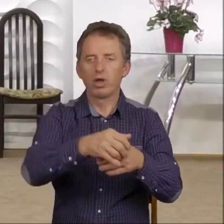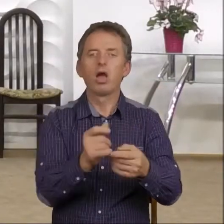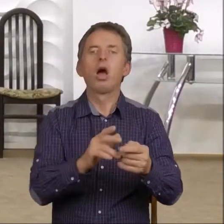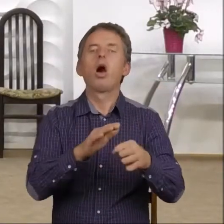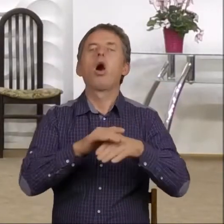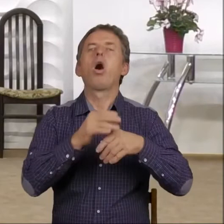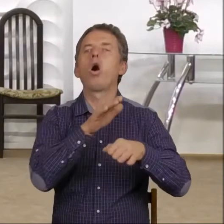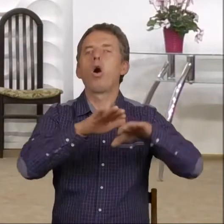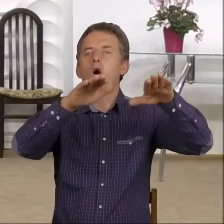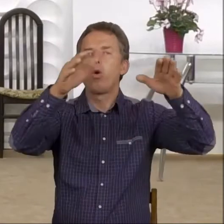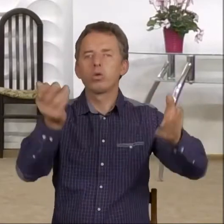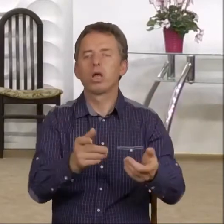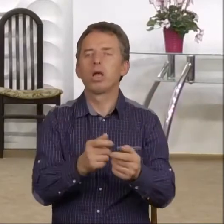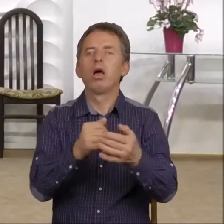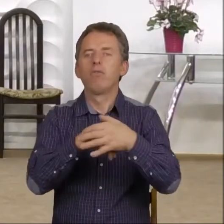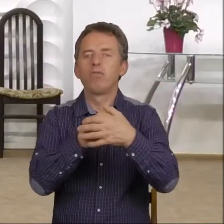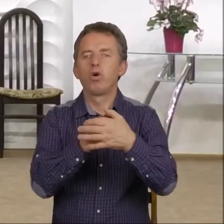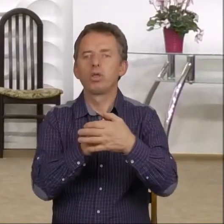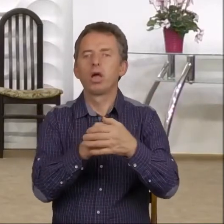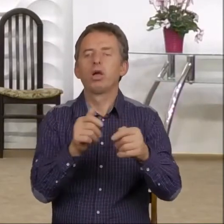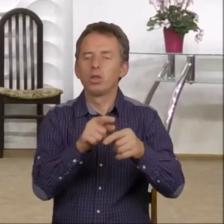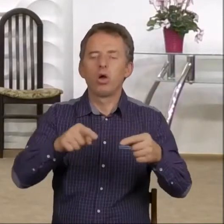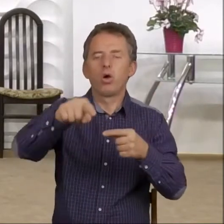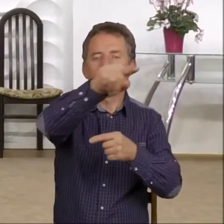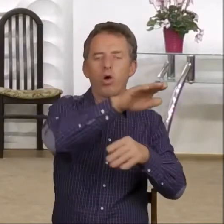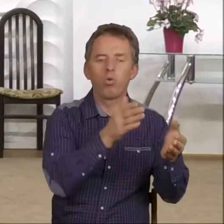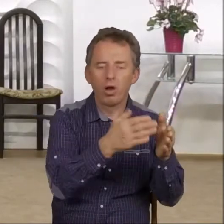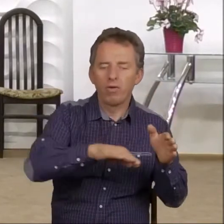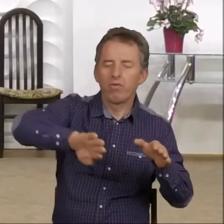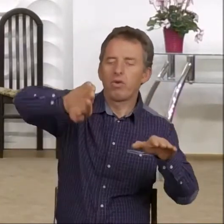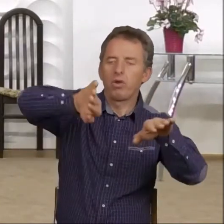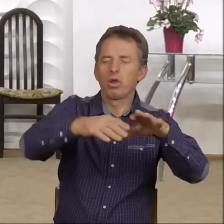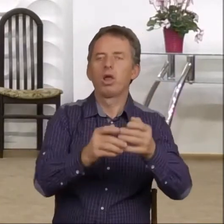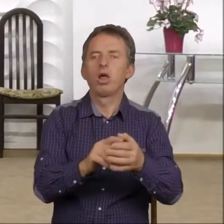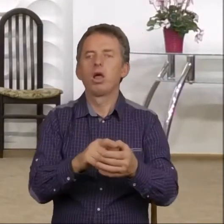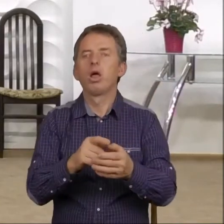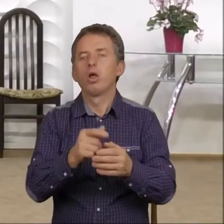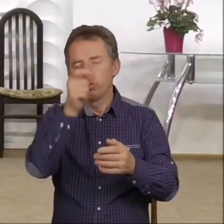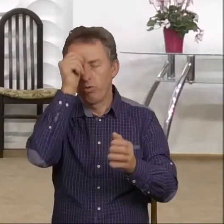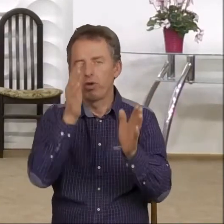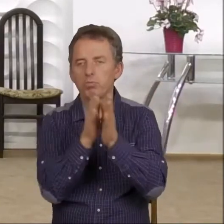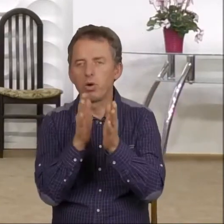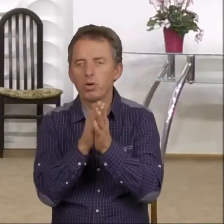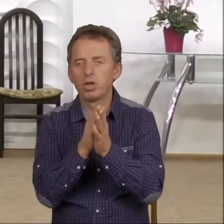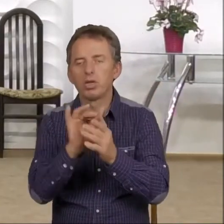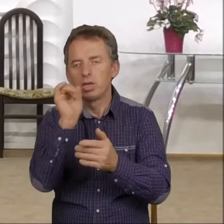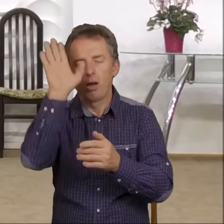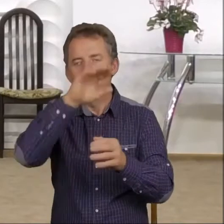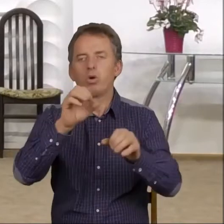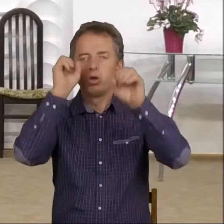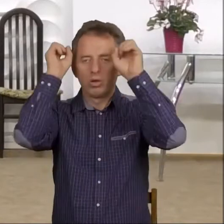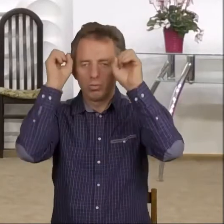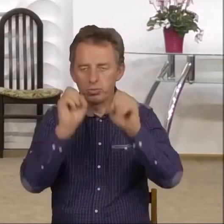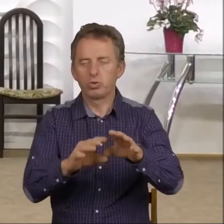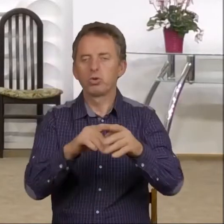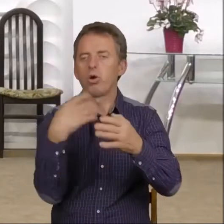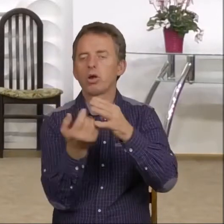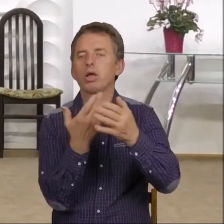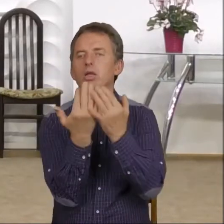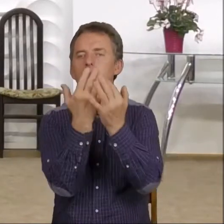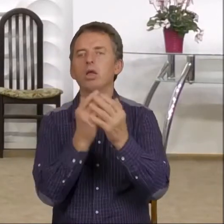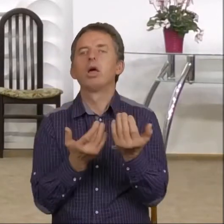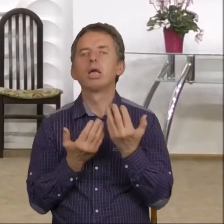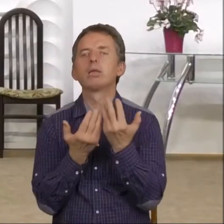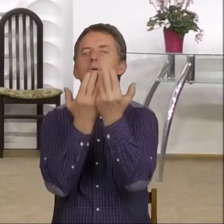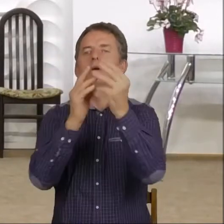ołtarz, i jeszcze woda stała dookoła. A potem się człowiek pomodlił i jak Bóg spuścił ogień z nieba, to